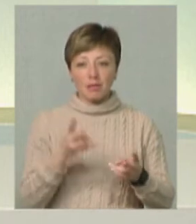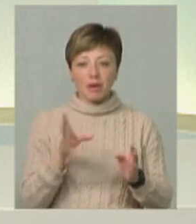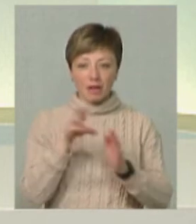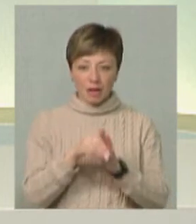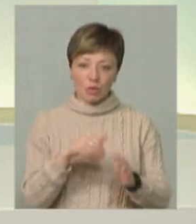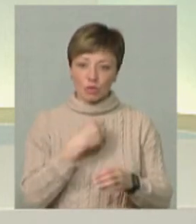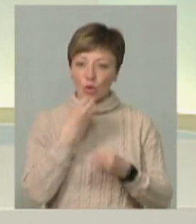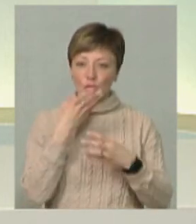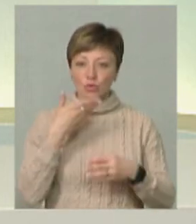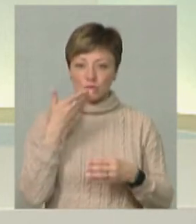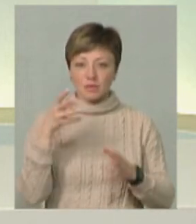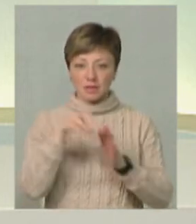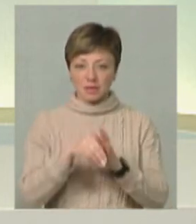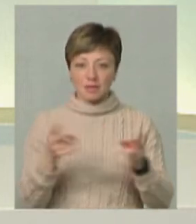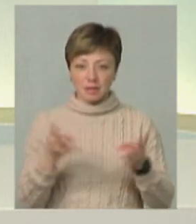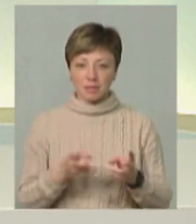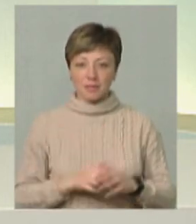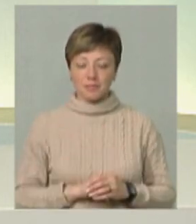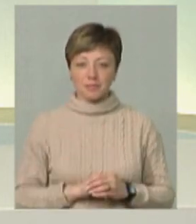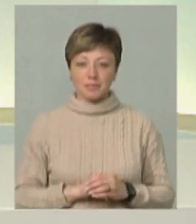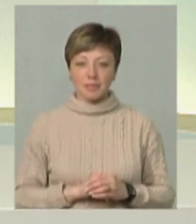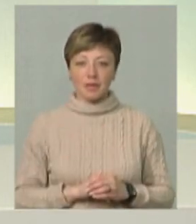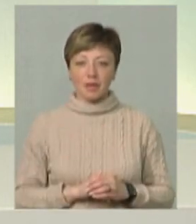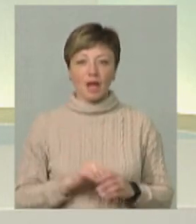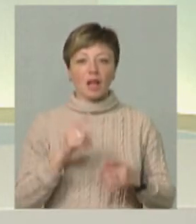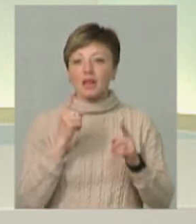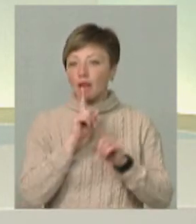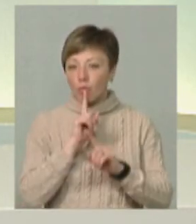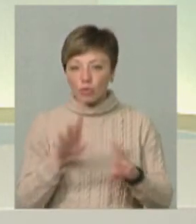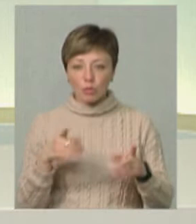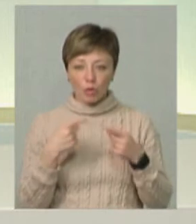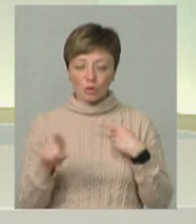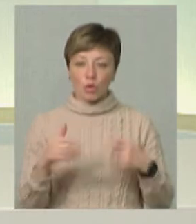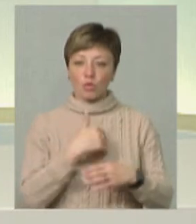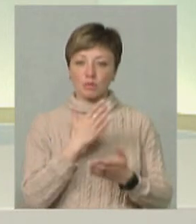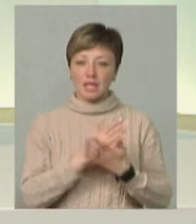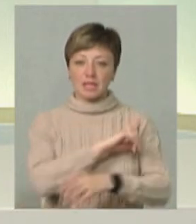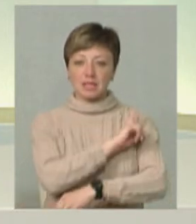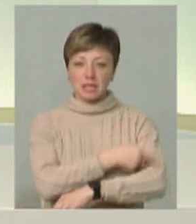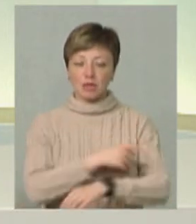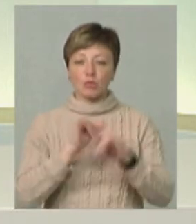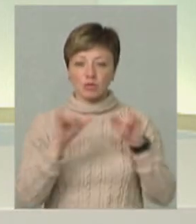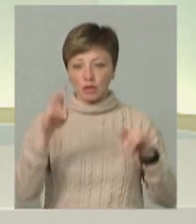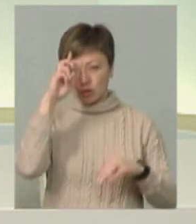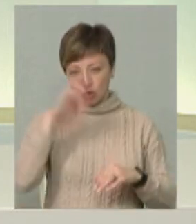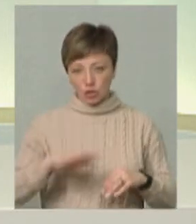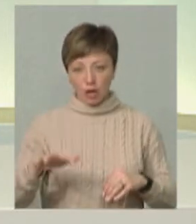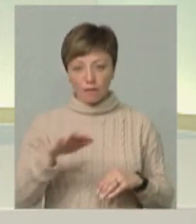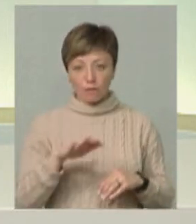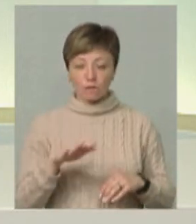якщо ти хочеш хороший суп з'їсти, то ти маєш щось покласти. Не буде по-іншому. Якщо ми хочемо мати сильну, прозвітаючу державу,